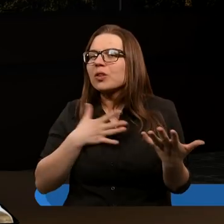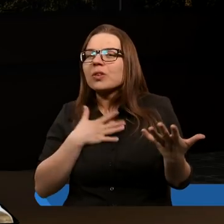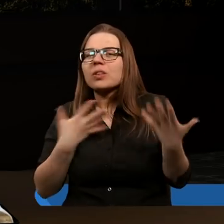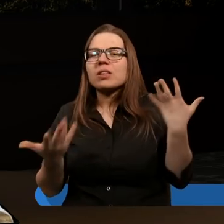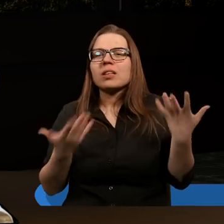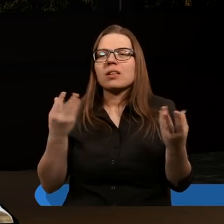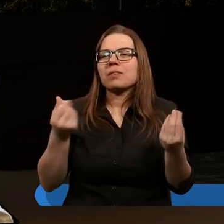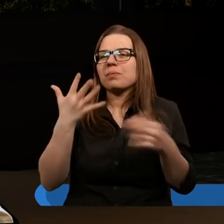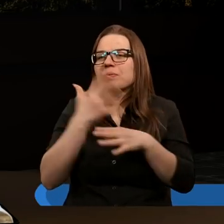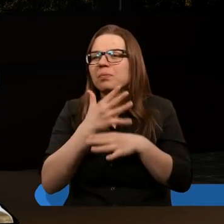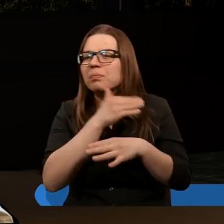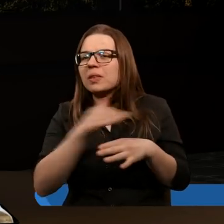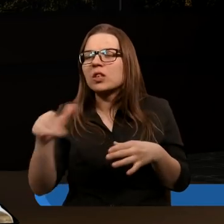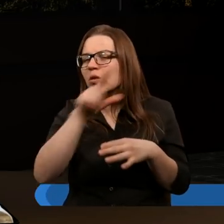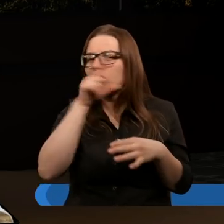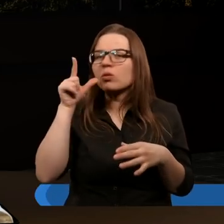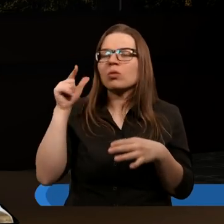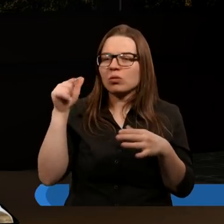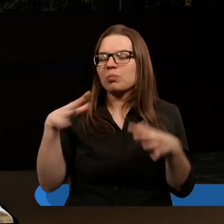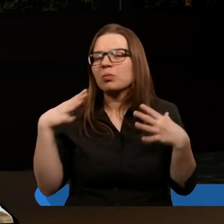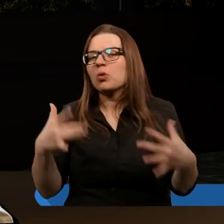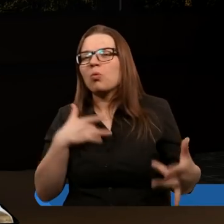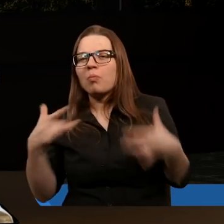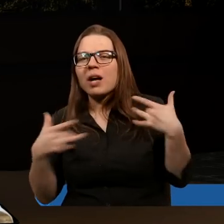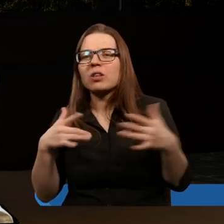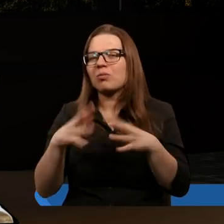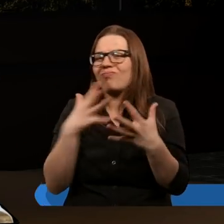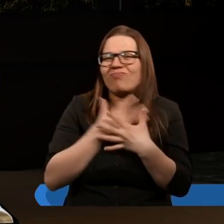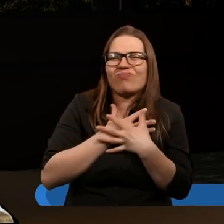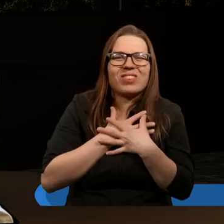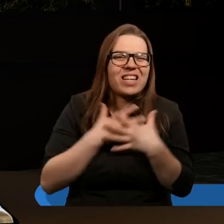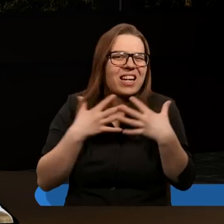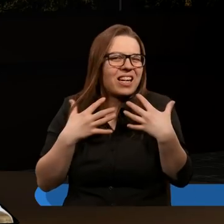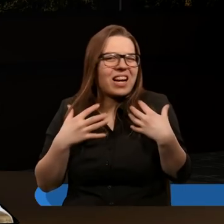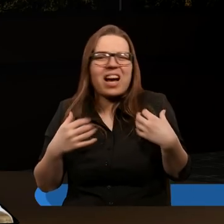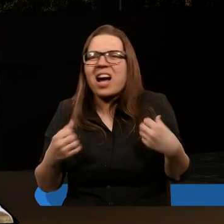że 50 milionów ludzi wtedy umęczono. Przerażająca